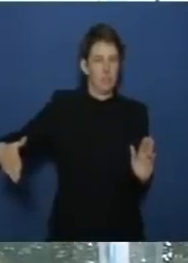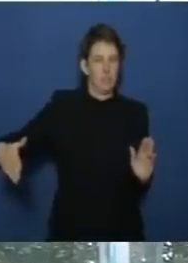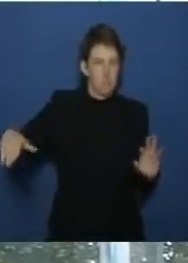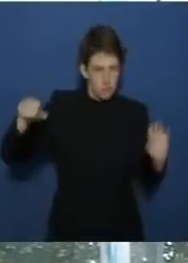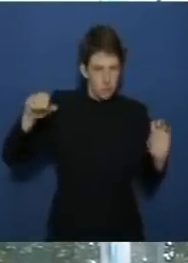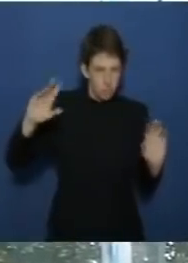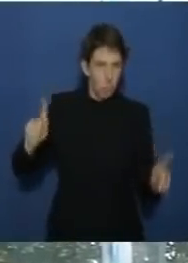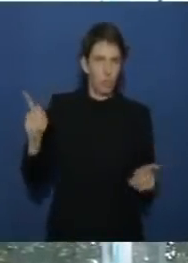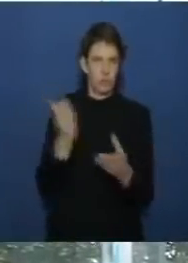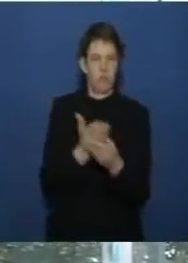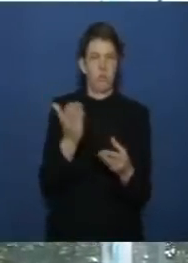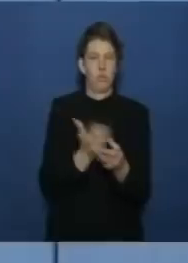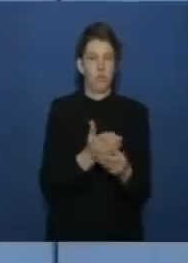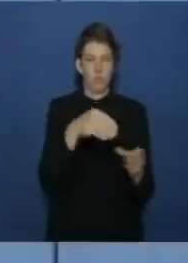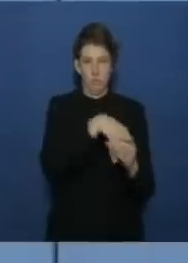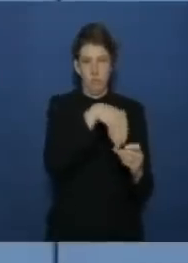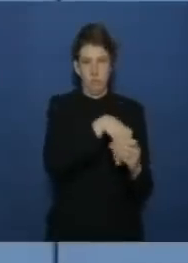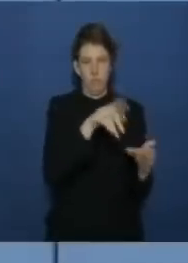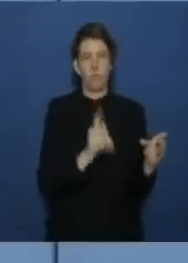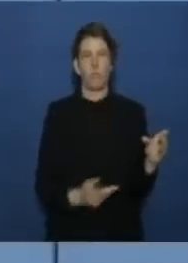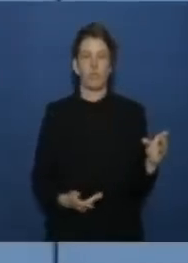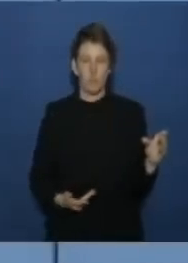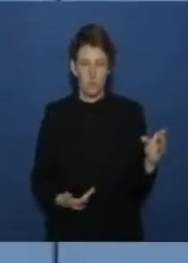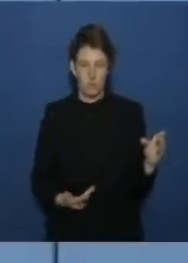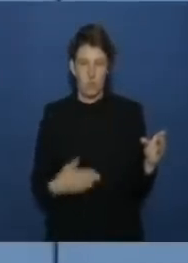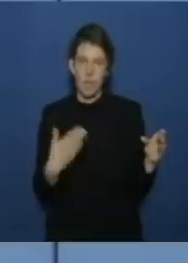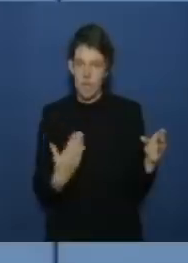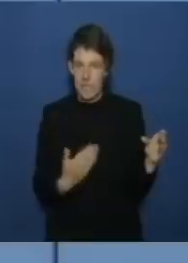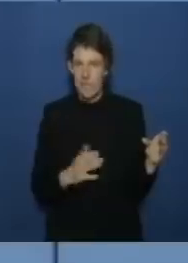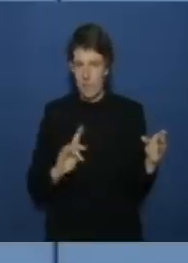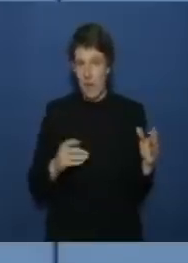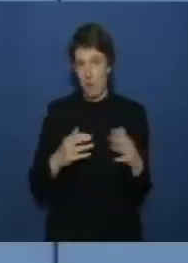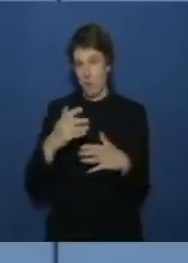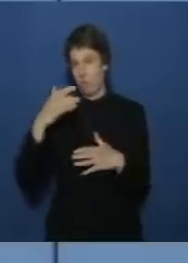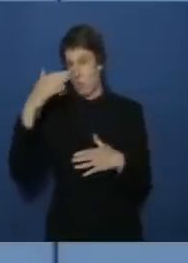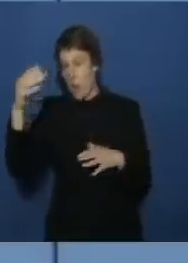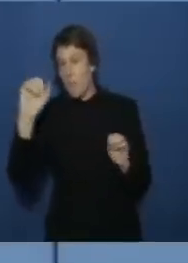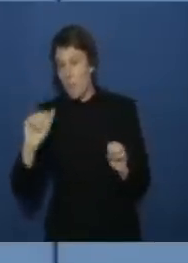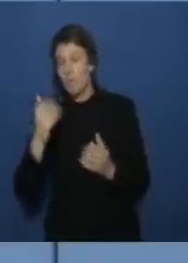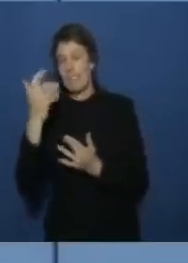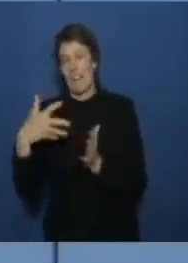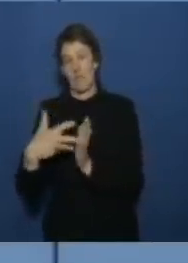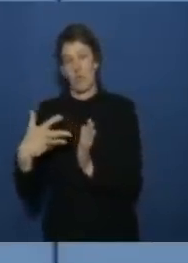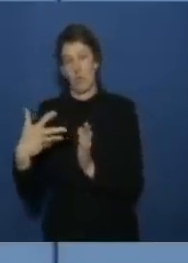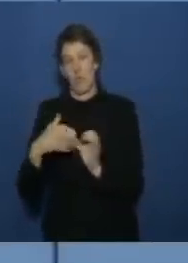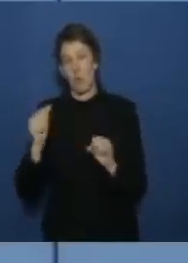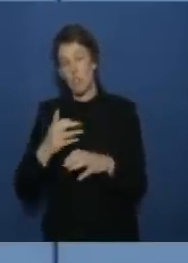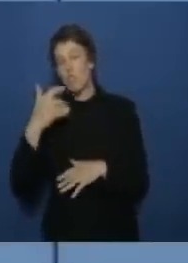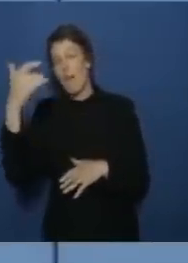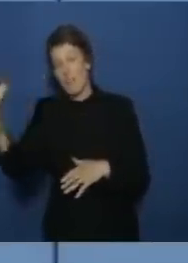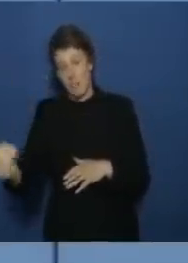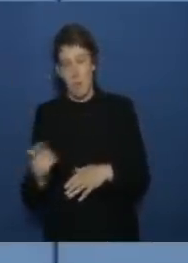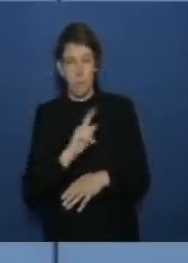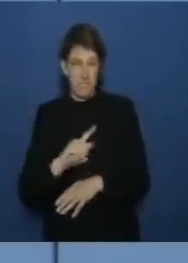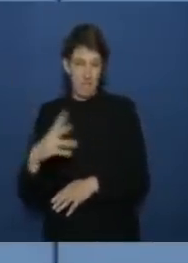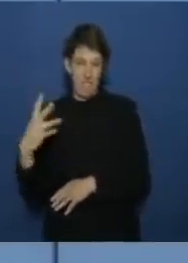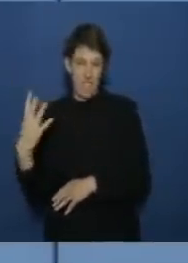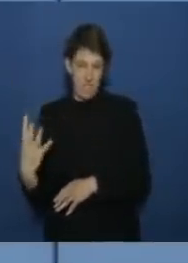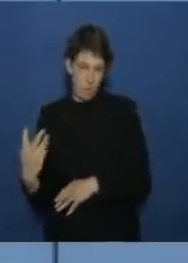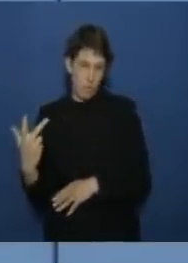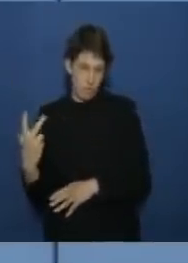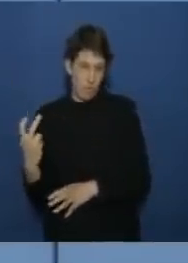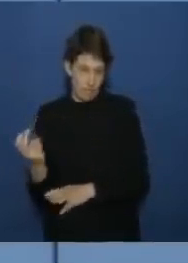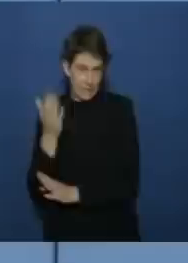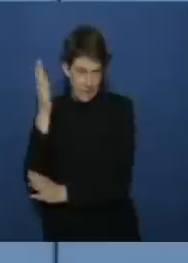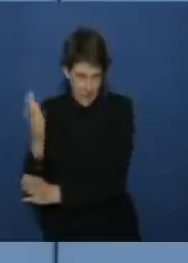aufbewahrt werden müssen und somit auch noch eine anschließende rechnungsprüfung möglich ist aber wie gesagt die